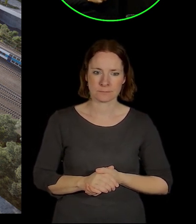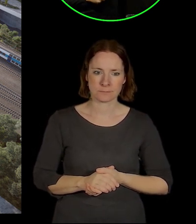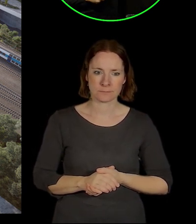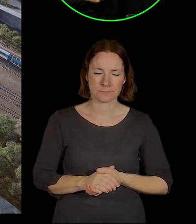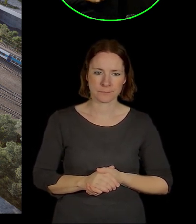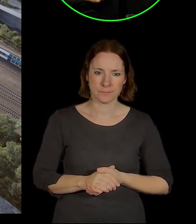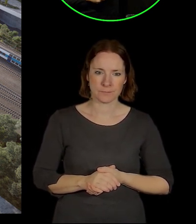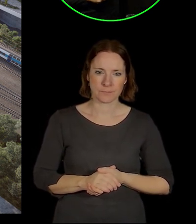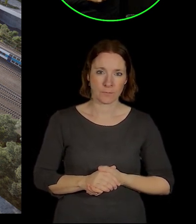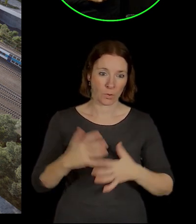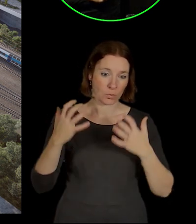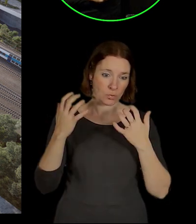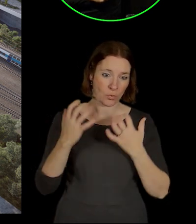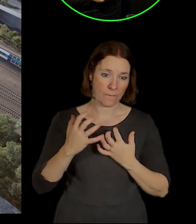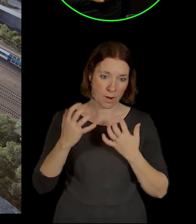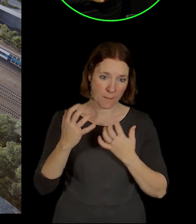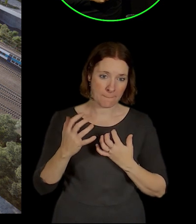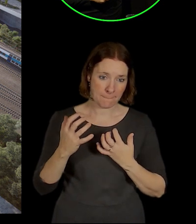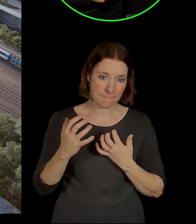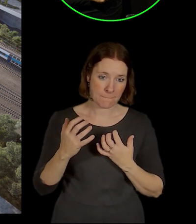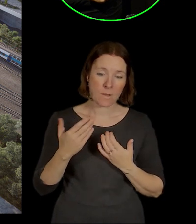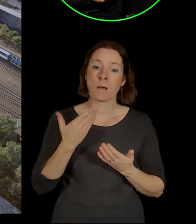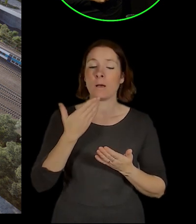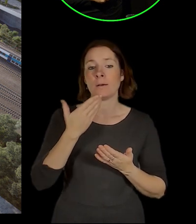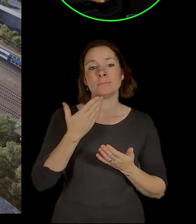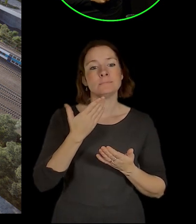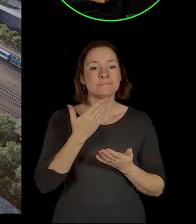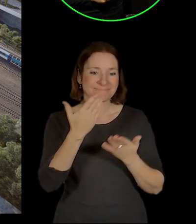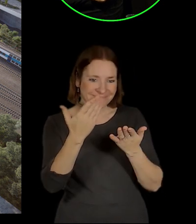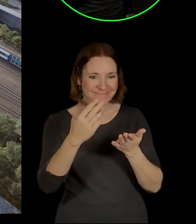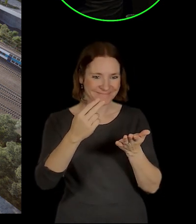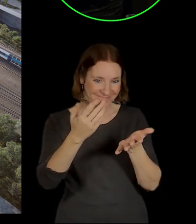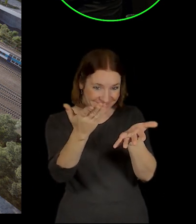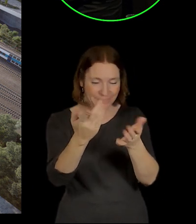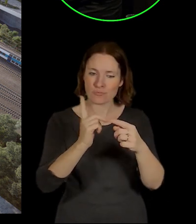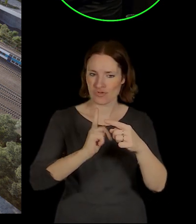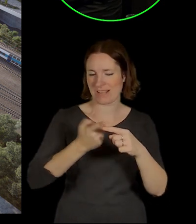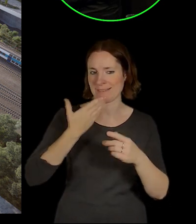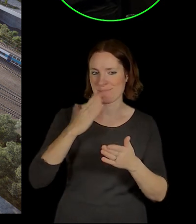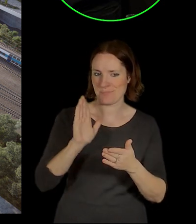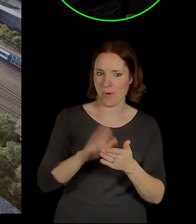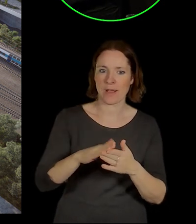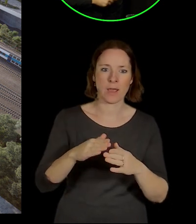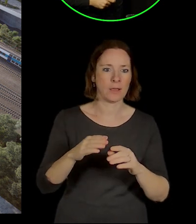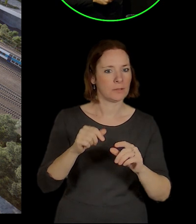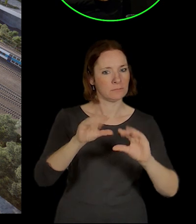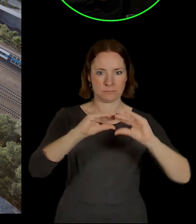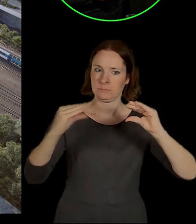Doufám teda, že se to podaří vlastně takhle dotáhnout, že tam ten jednotící prvek té střechy